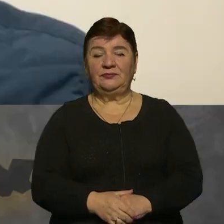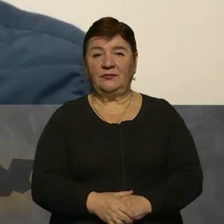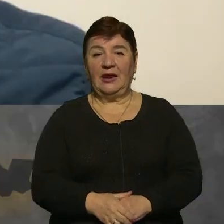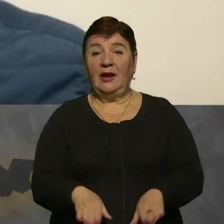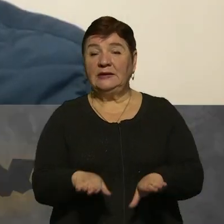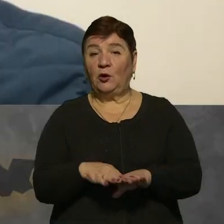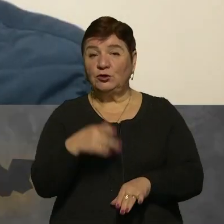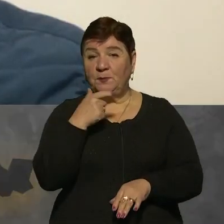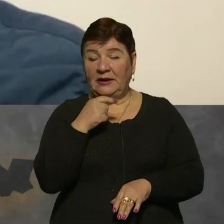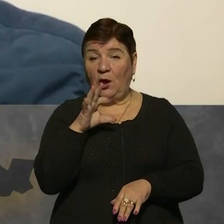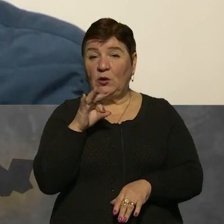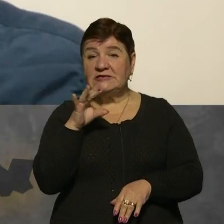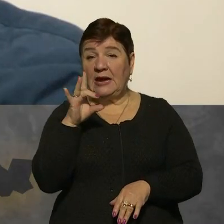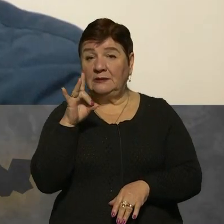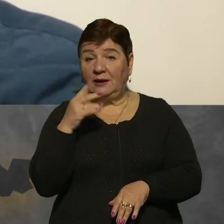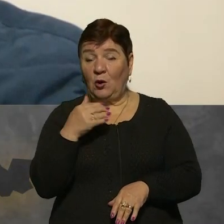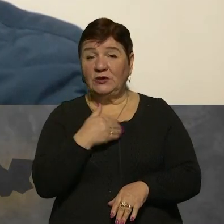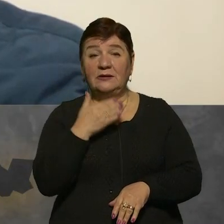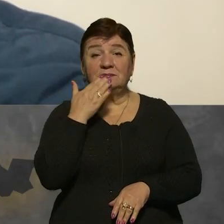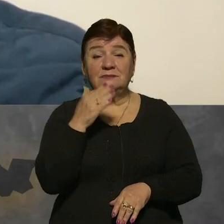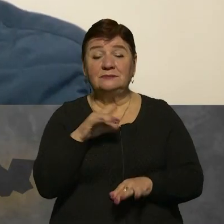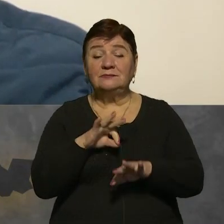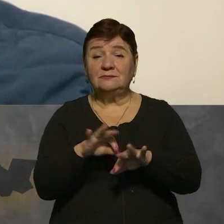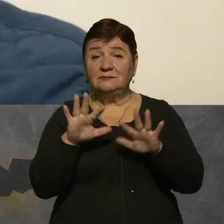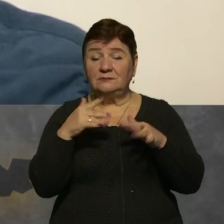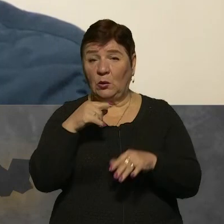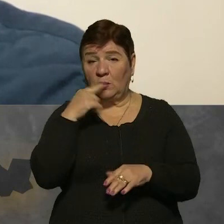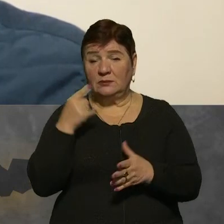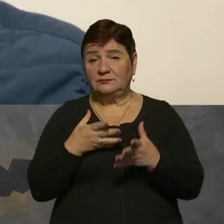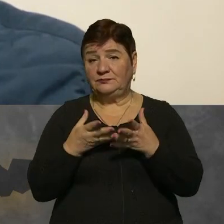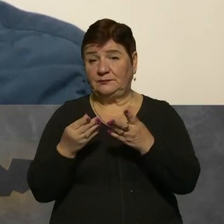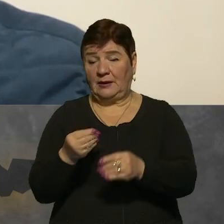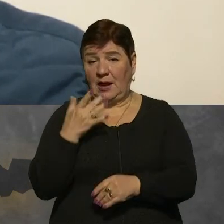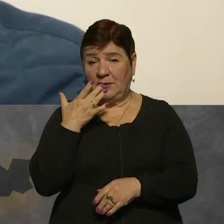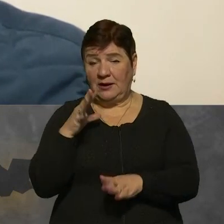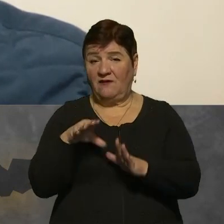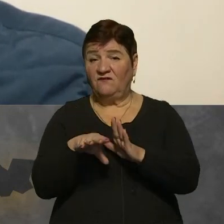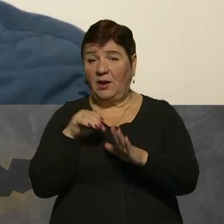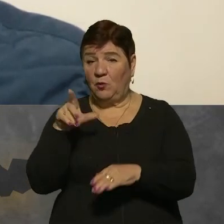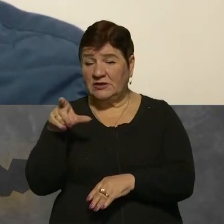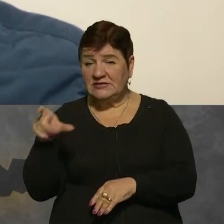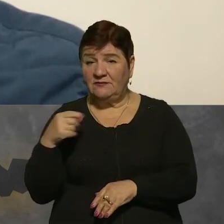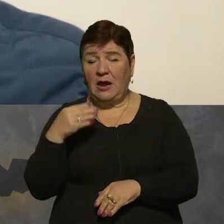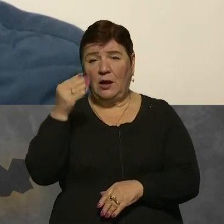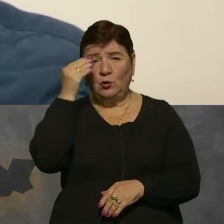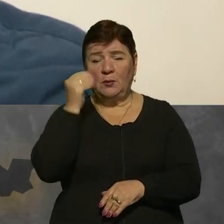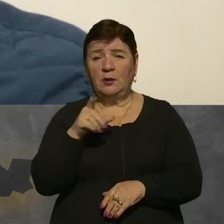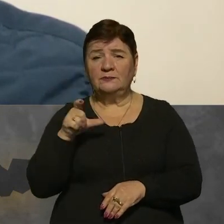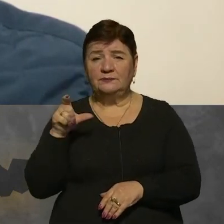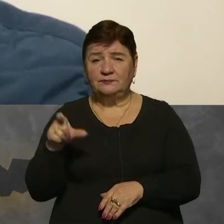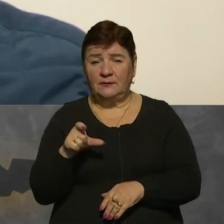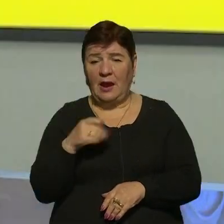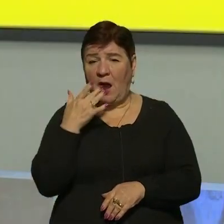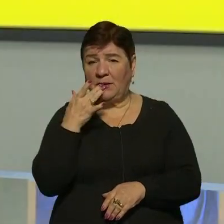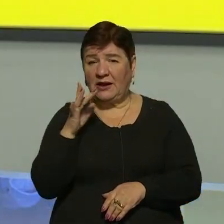Також, пане Олександре, хотіли запитати, з приводу того, що Росія намагається вплинути на американських виборців, на думку громадського самих